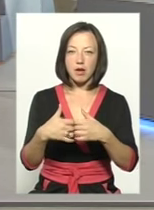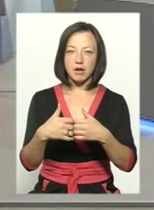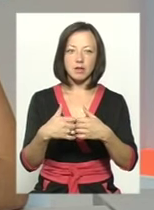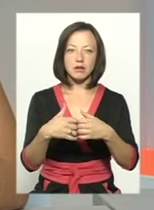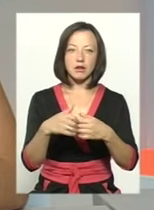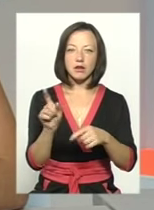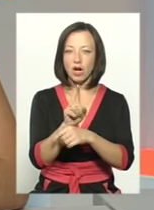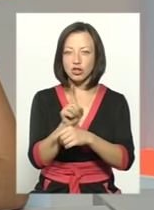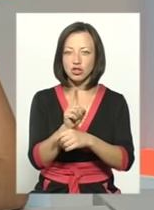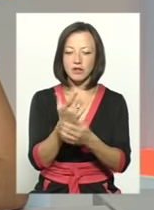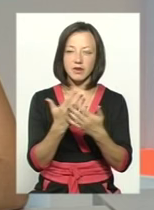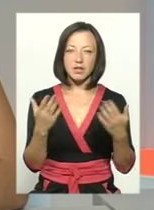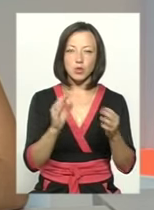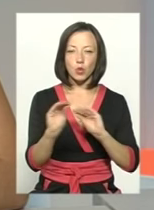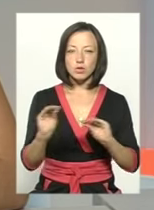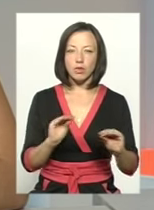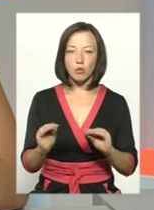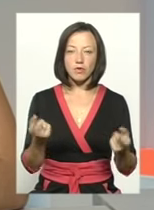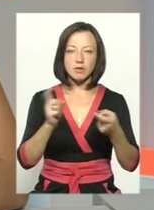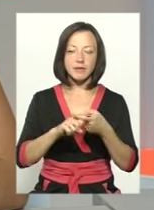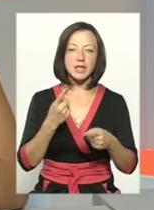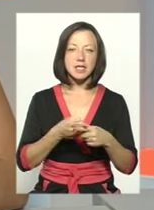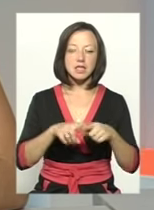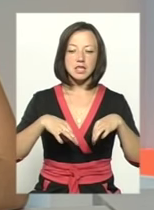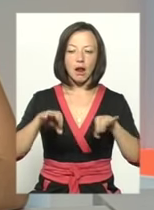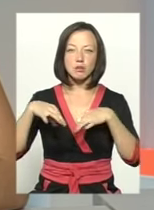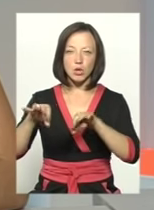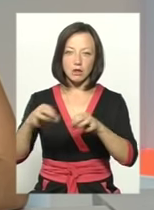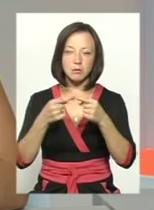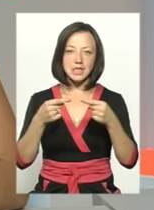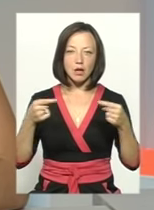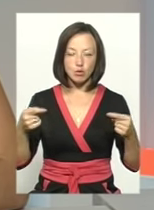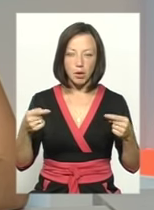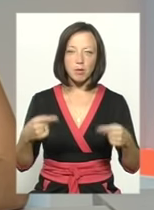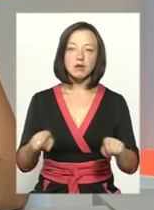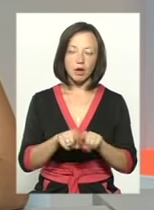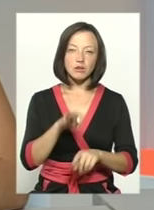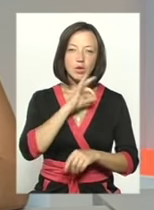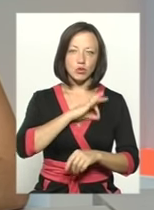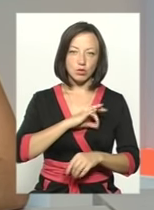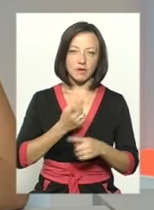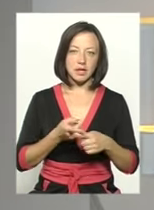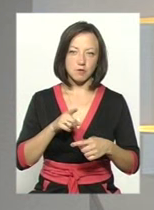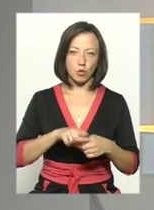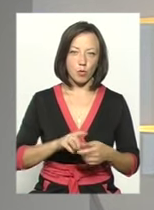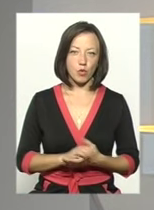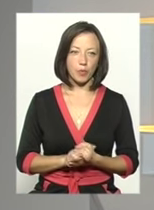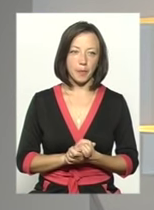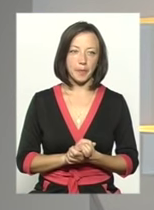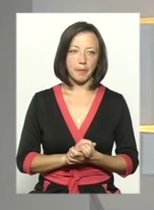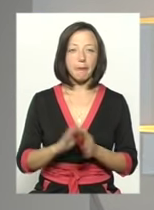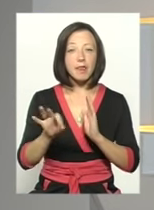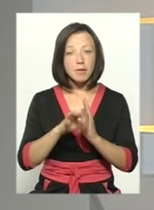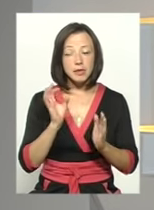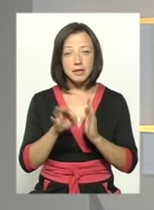датчиків і різних установок, які зв'язані з транспортними засобами, також використовуються у цьому. От підкажи, будь